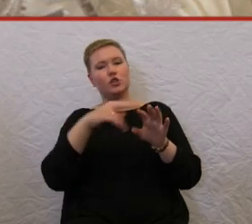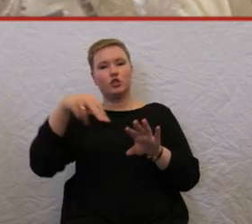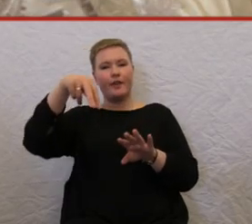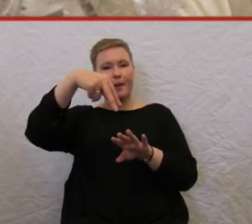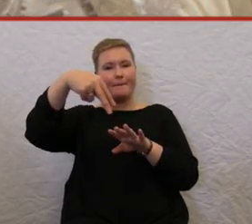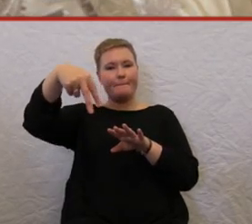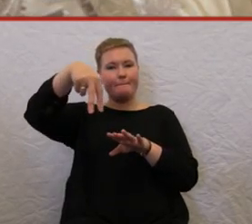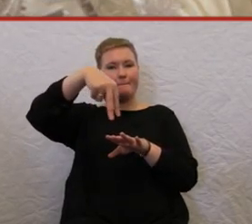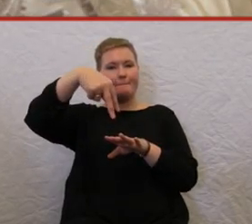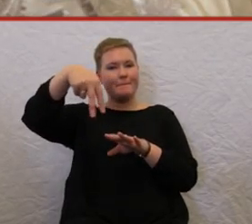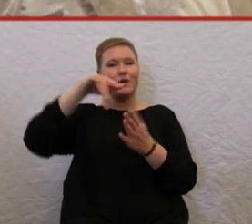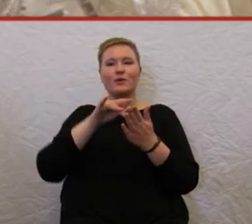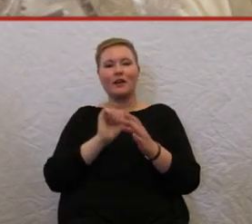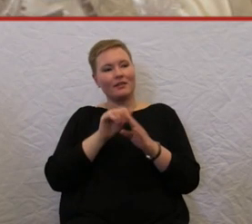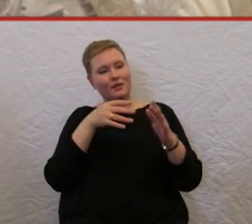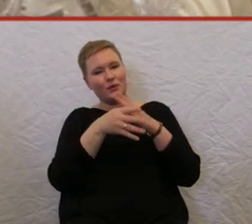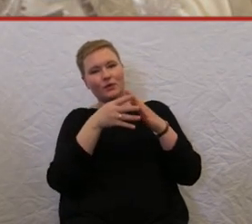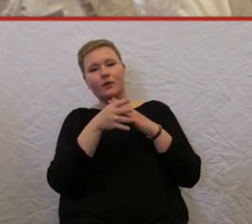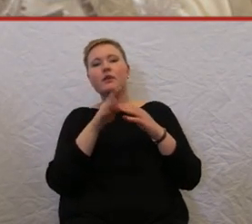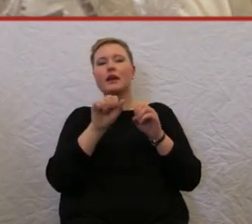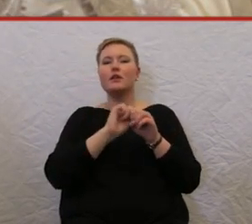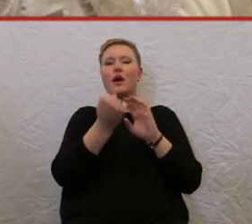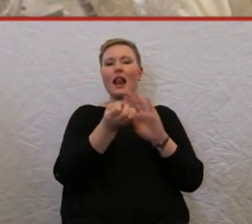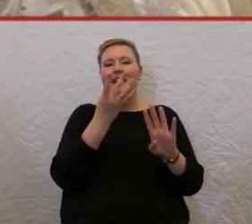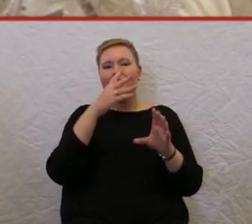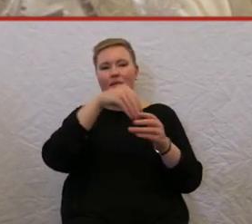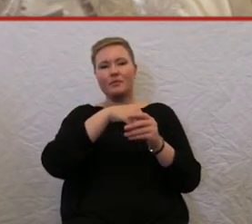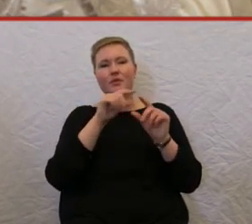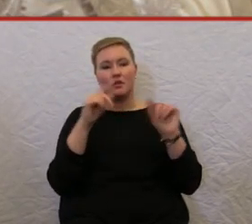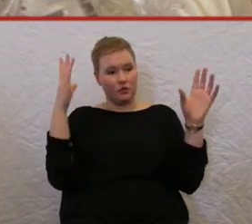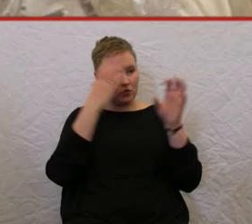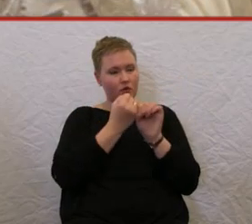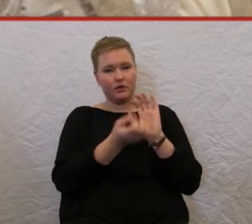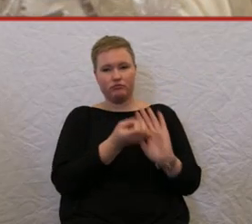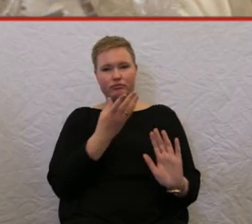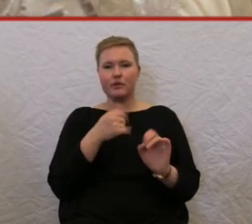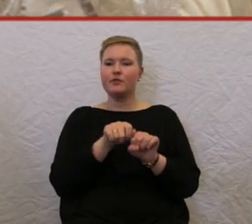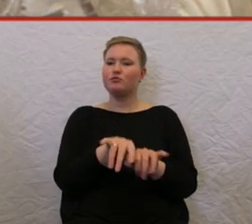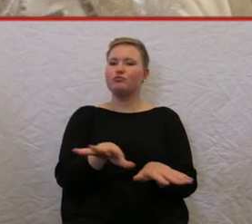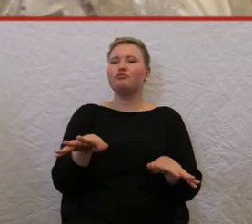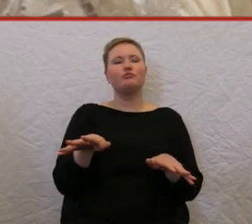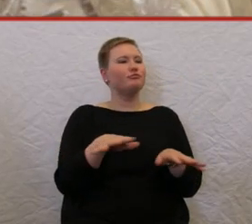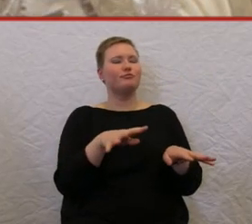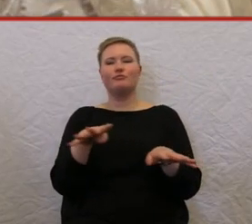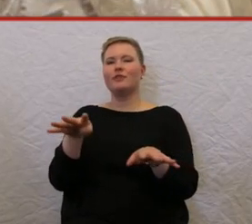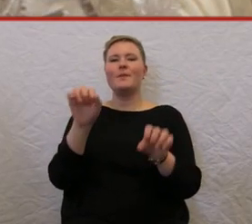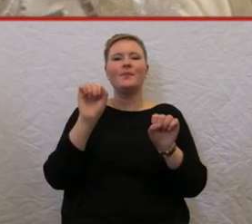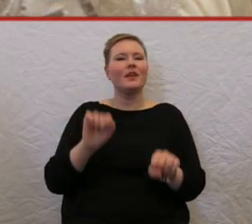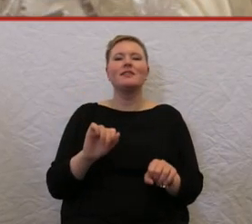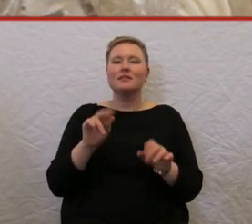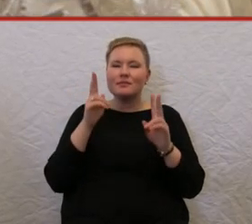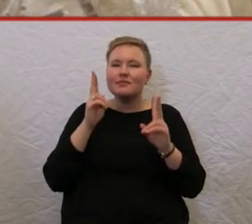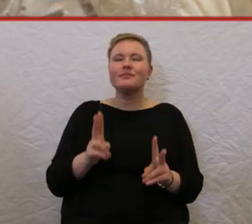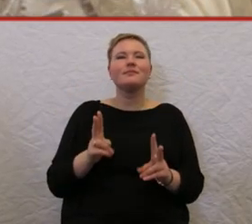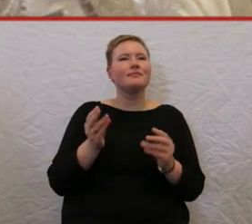Weil man ja durchgucken kann. Das gibt es auch mit Licht. Das heißt, im Dunkeln hat sie ihre eigenen Scheinwerfer immer an den Beinen dabei. Das ist irgendwie